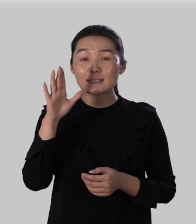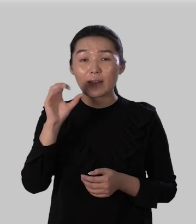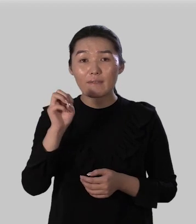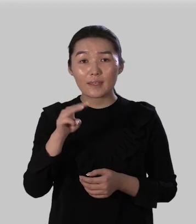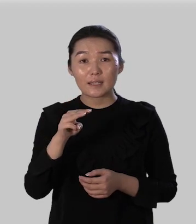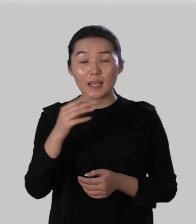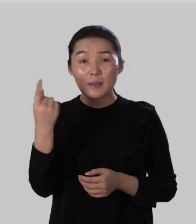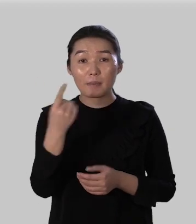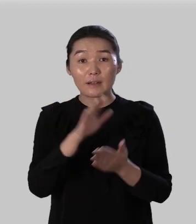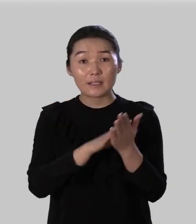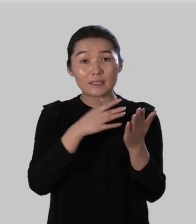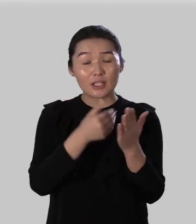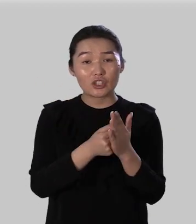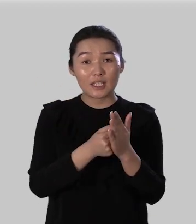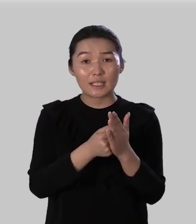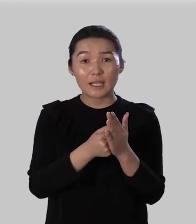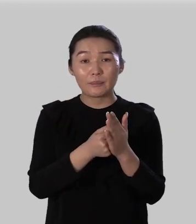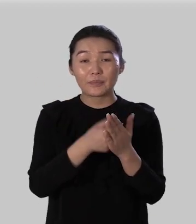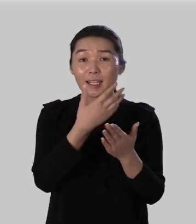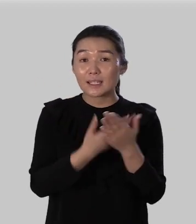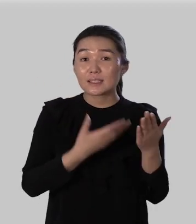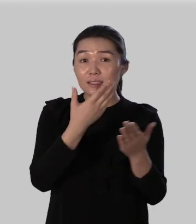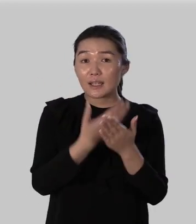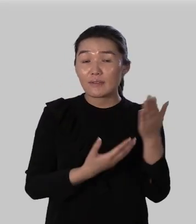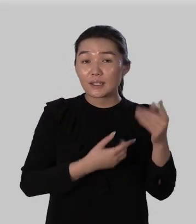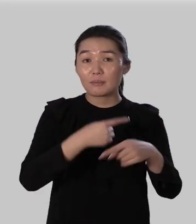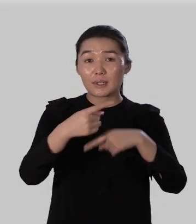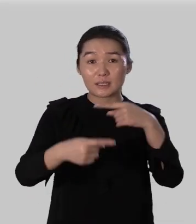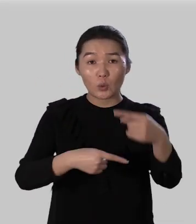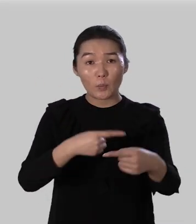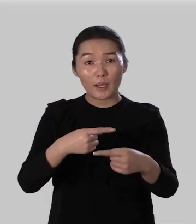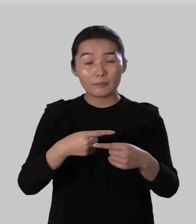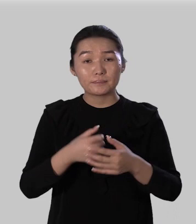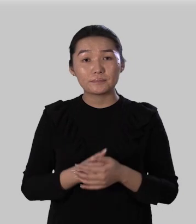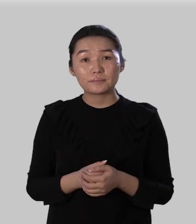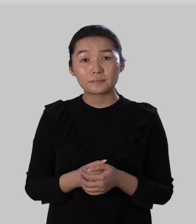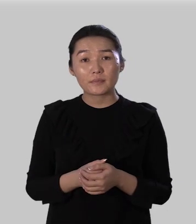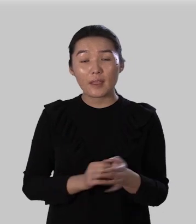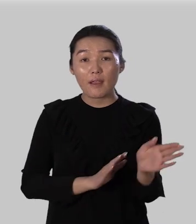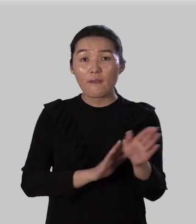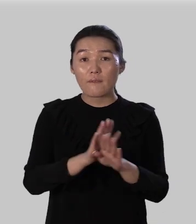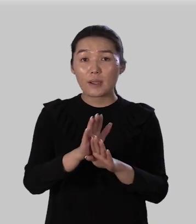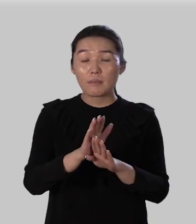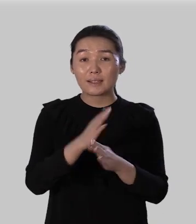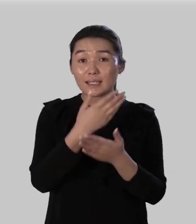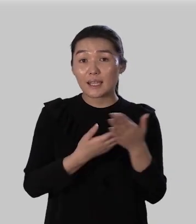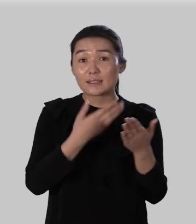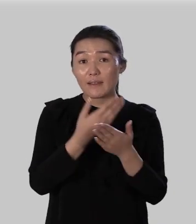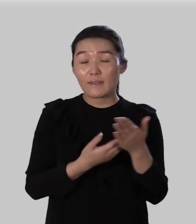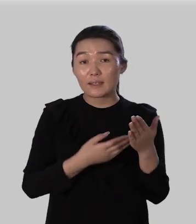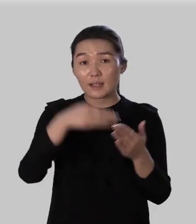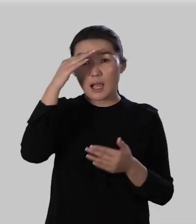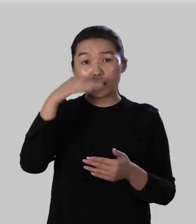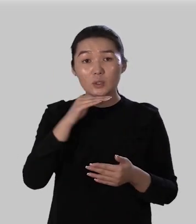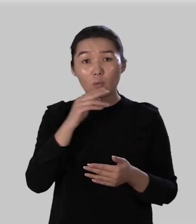первое значение наставление совет последователям потомкам выполнять заветы